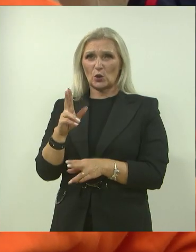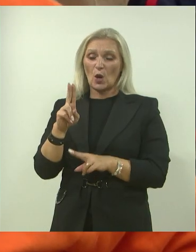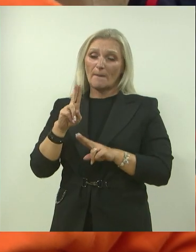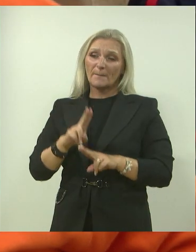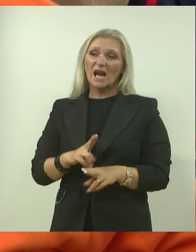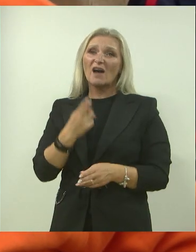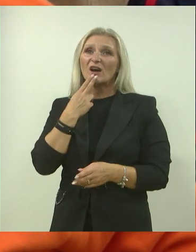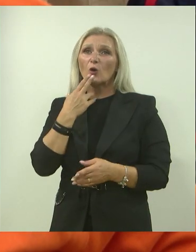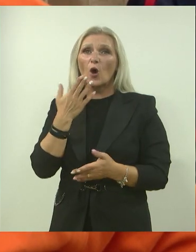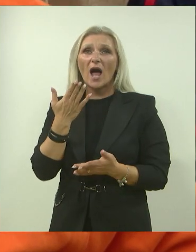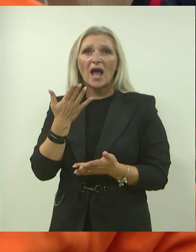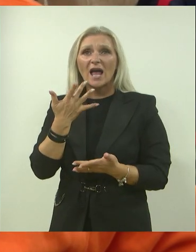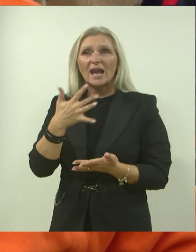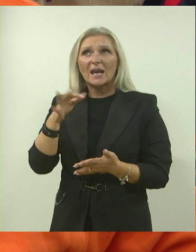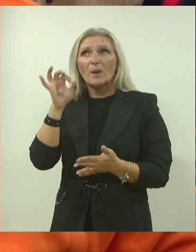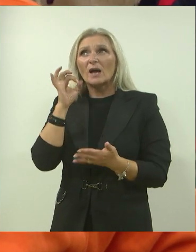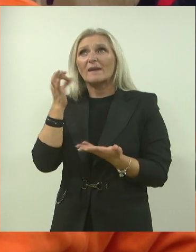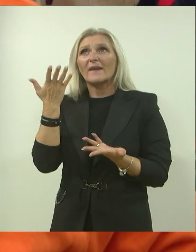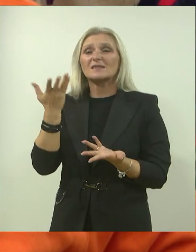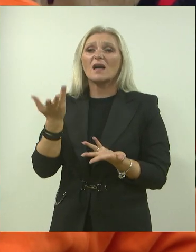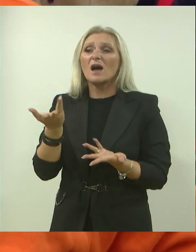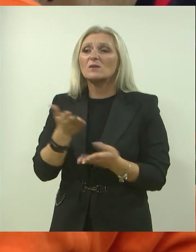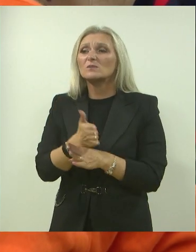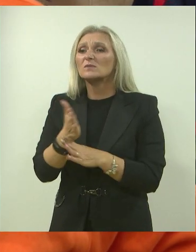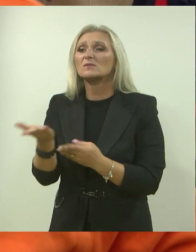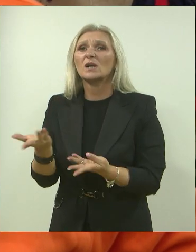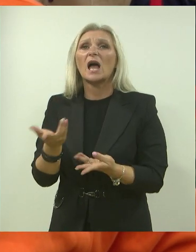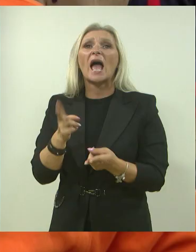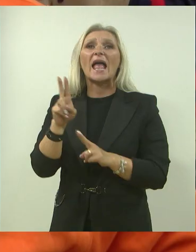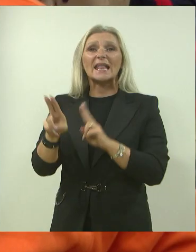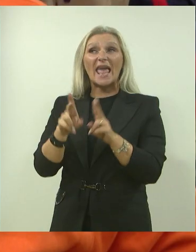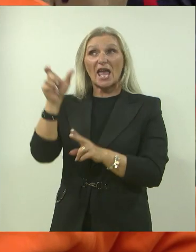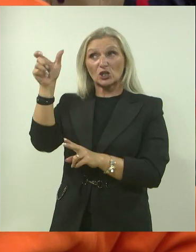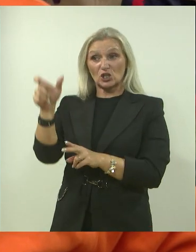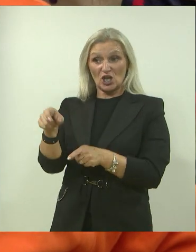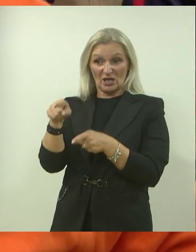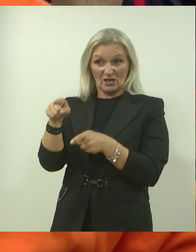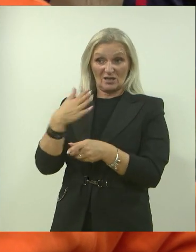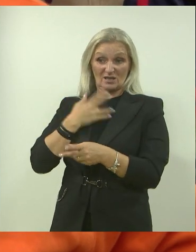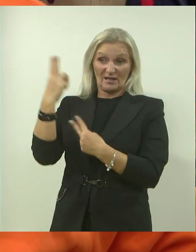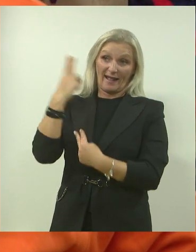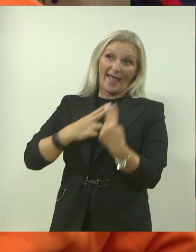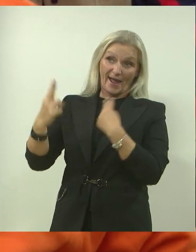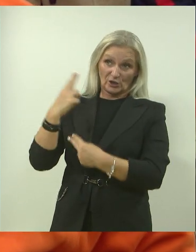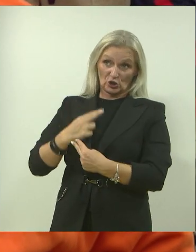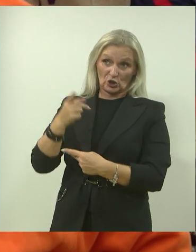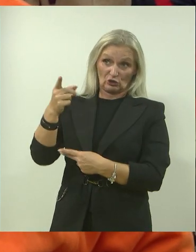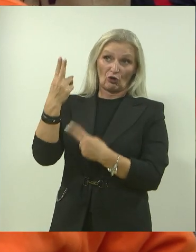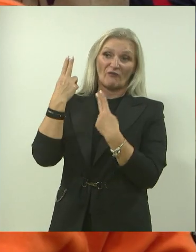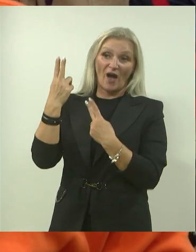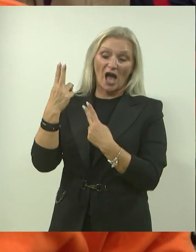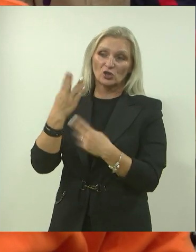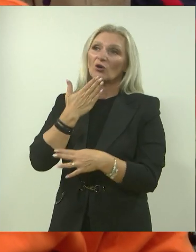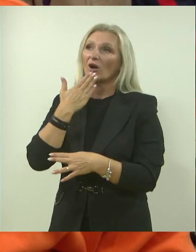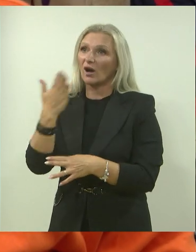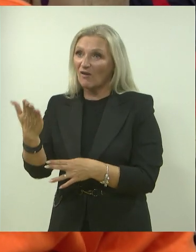koja mogu osvariti, nemaju pojma, tu mogu sve saznati. Lječnici su tu danas lječen, njima je to bitno i hvala im za tome, ali ovo što